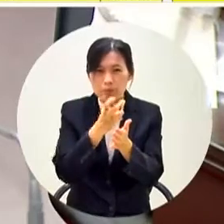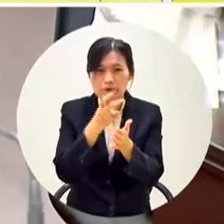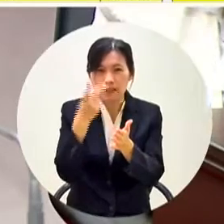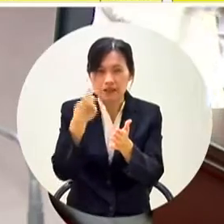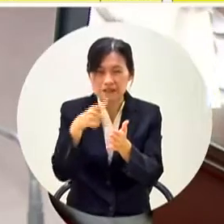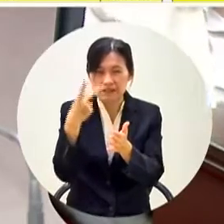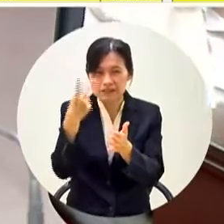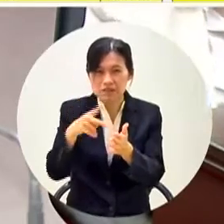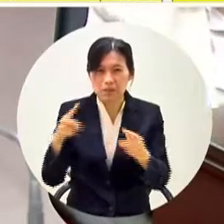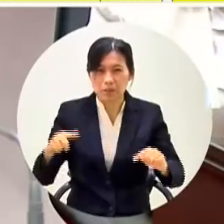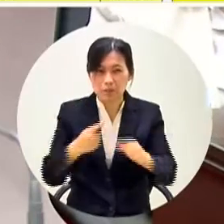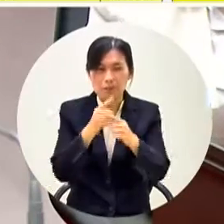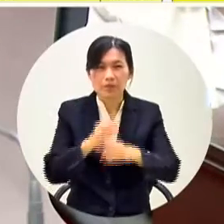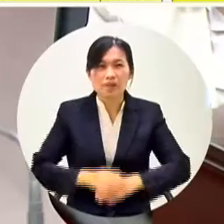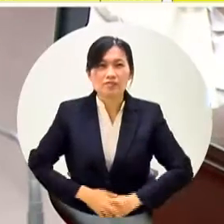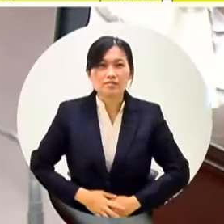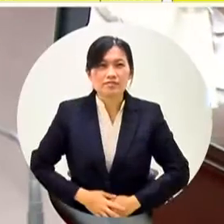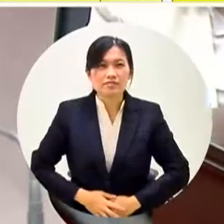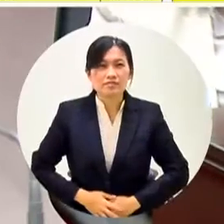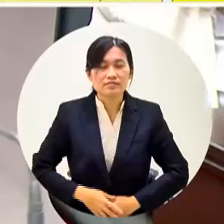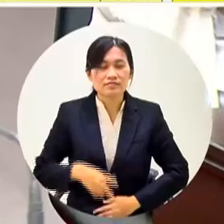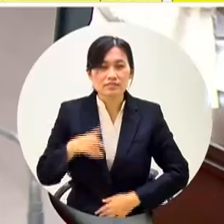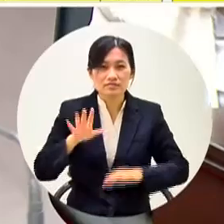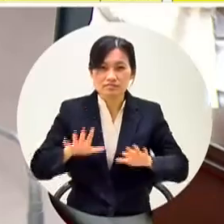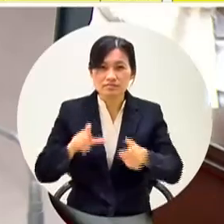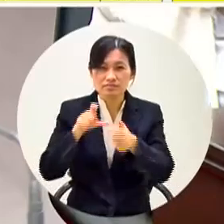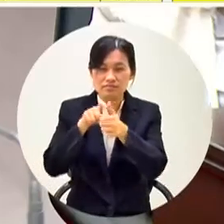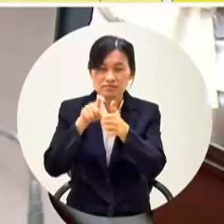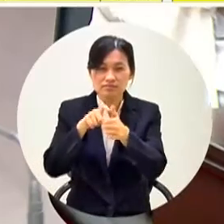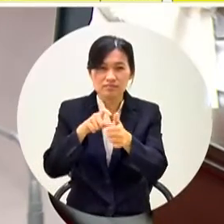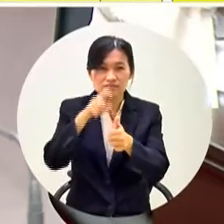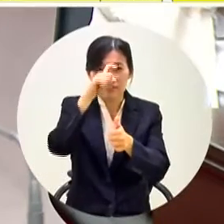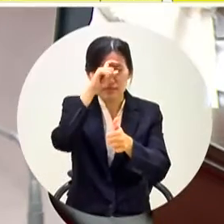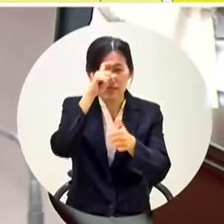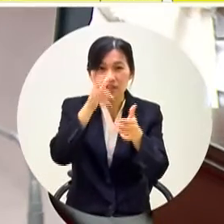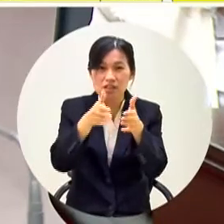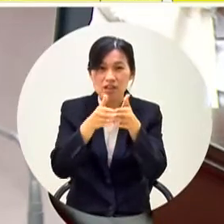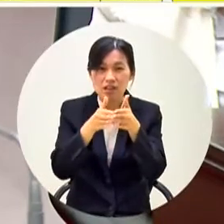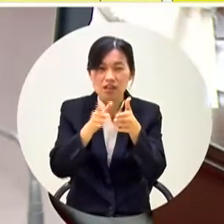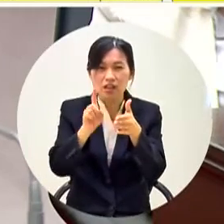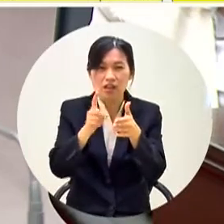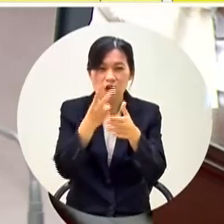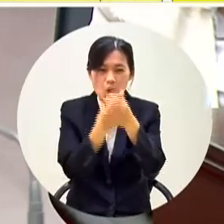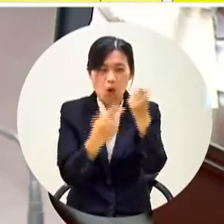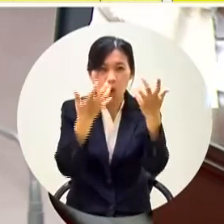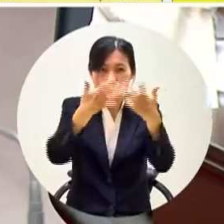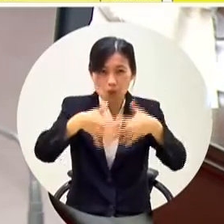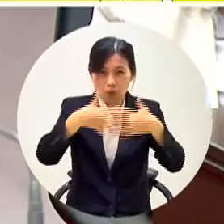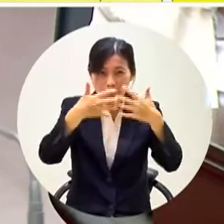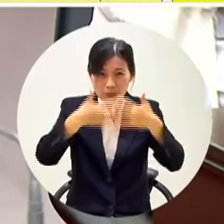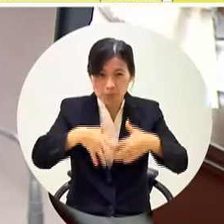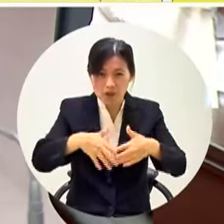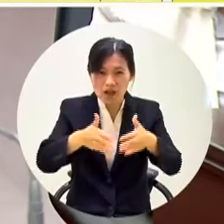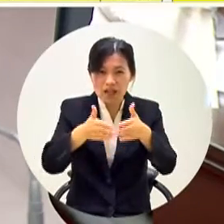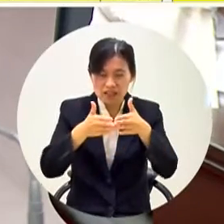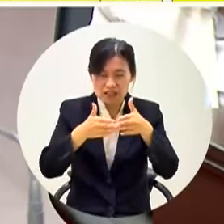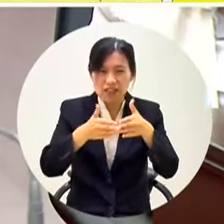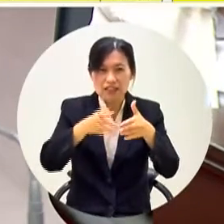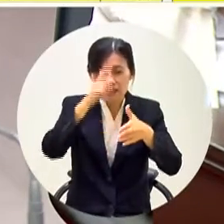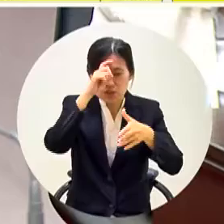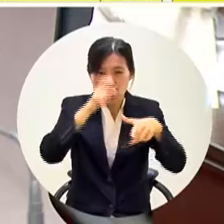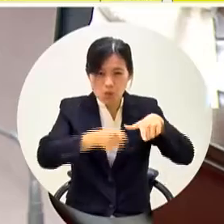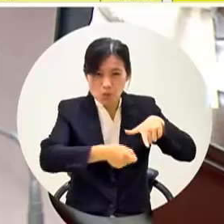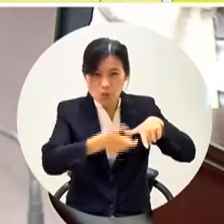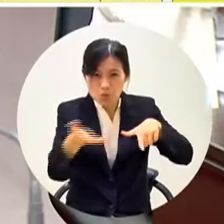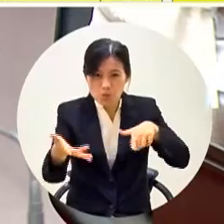好我今天這個議題呢最重要的就是希望你們的雙雞一定要用公開招標